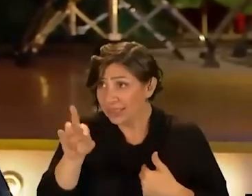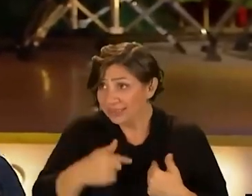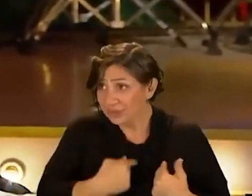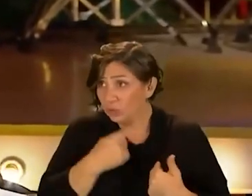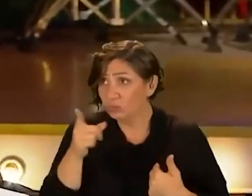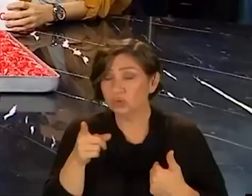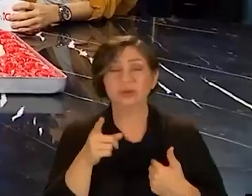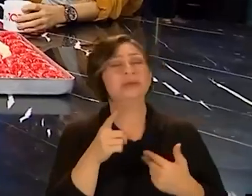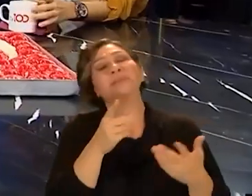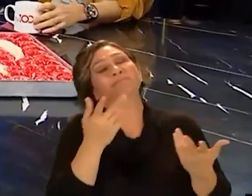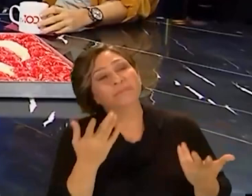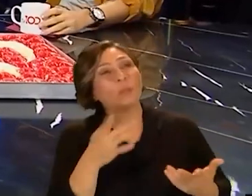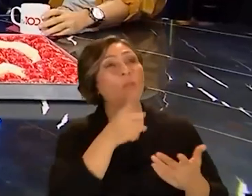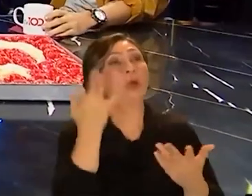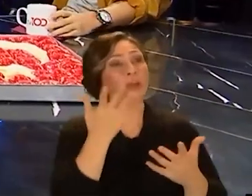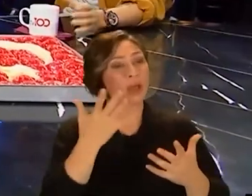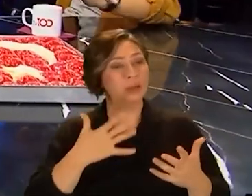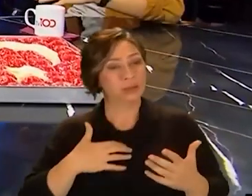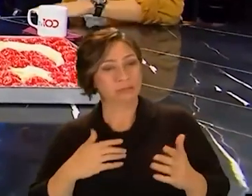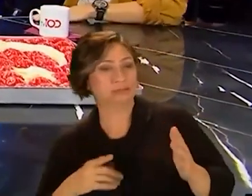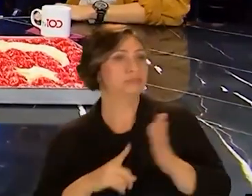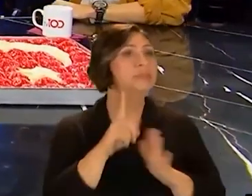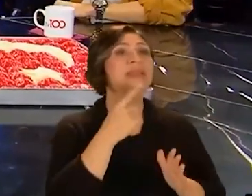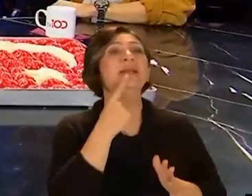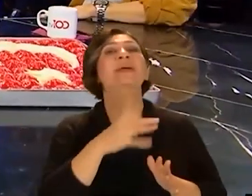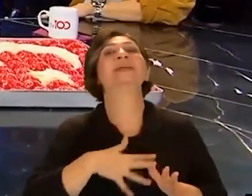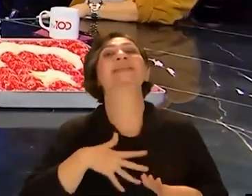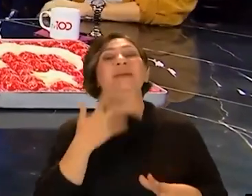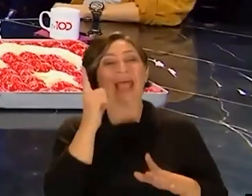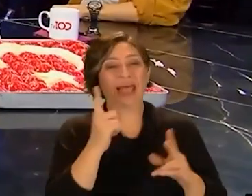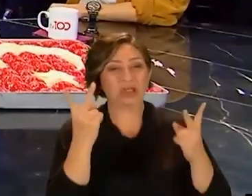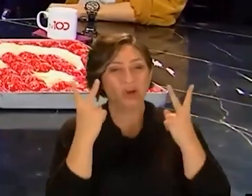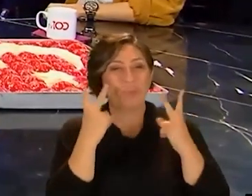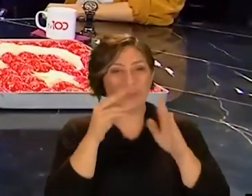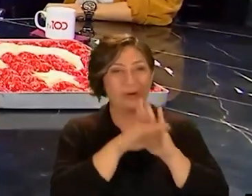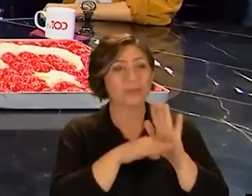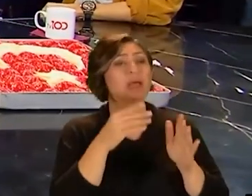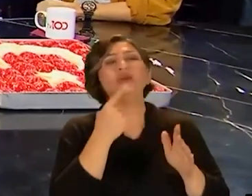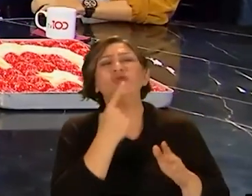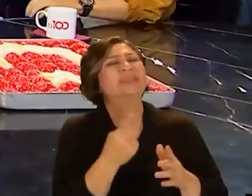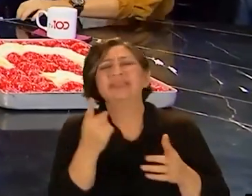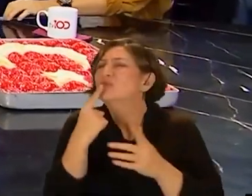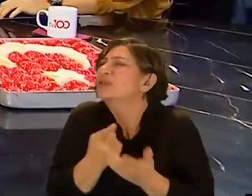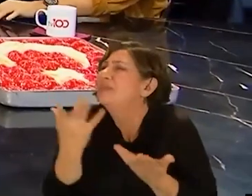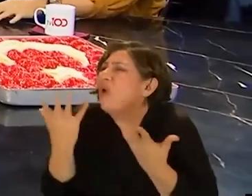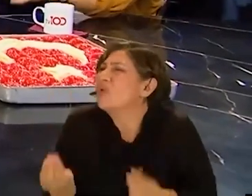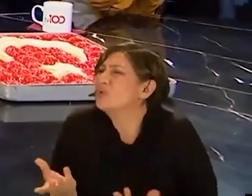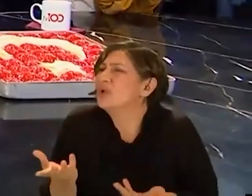hissediyor musun? Yani bu kadar iddialı bir cümle kurmak istemem İlk talk show programında Ne kursan ne olur